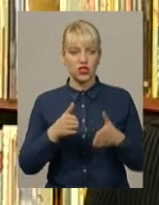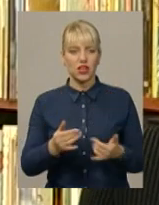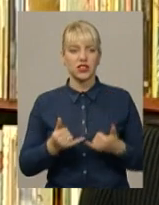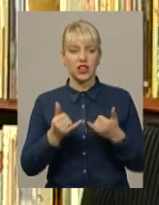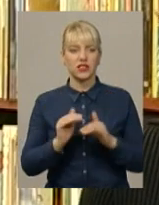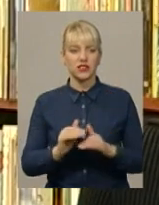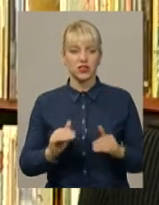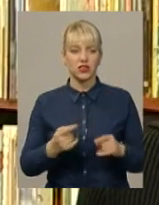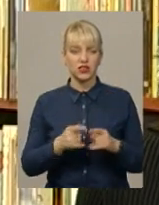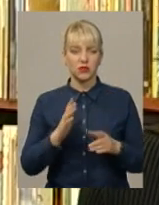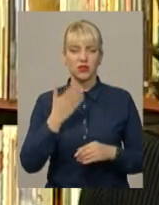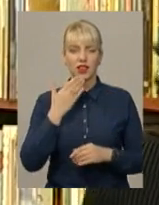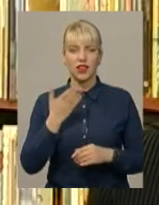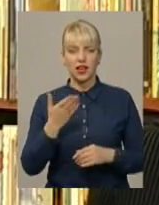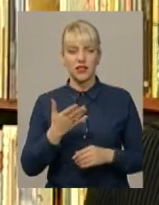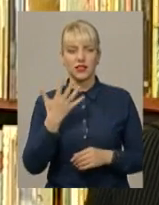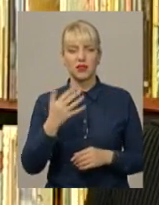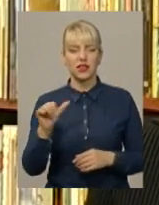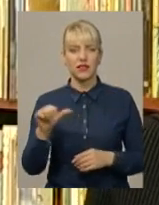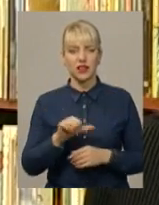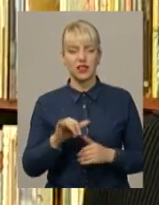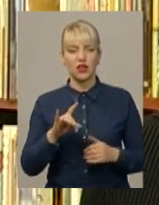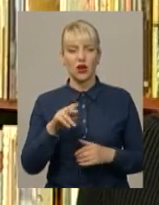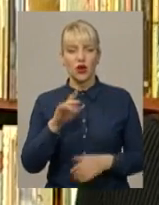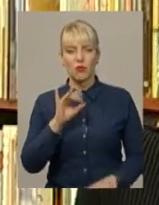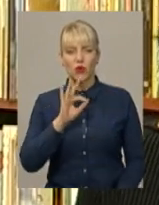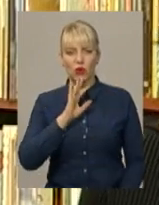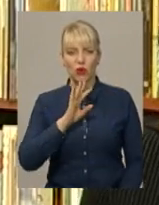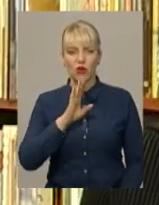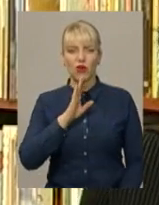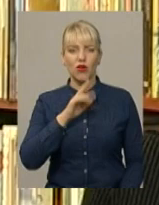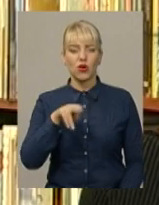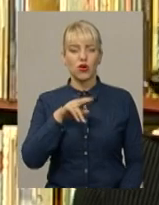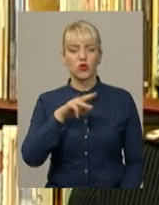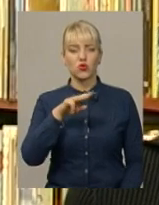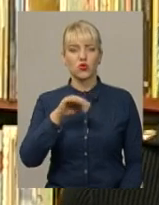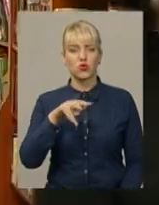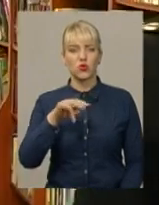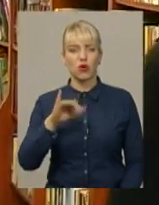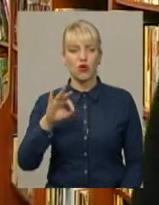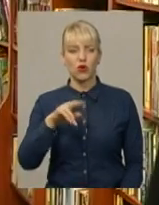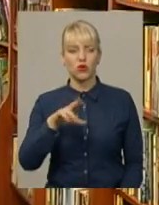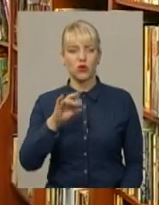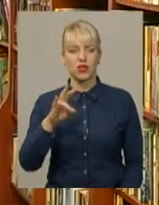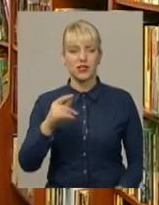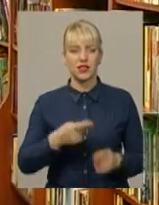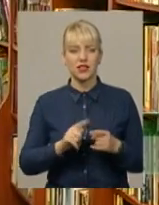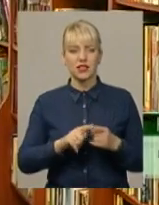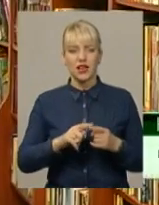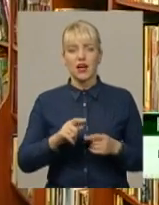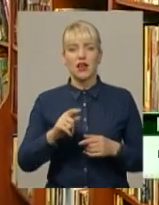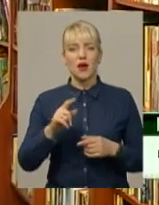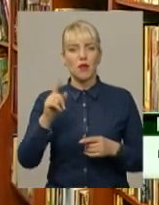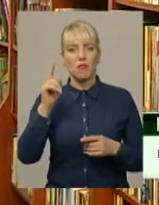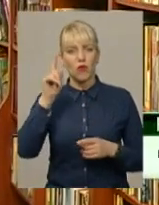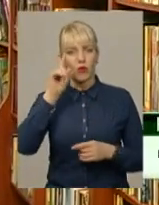діток. Це буде така лекція, теж п'ятихвилинка, про Джулію Дональдсон, авторку Груфало. Власне, це дуже популярна британська